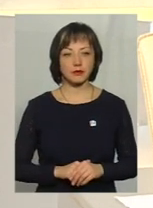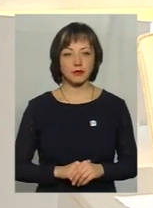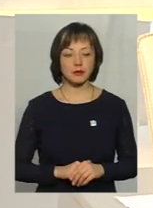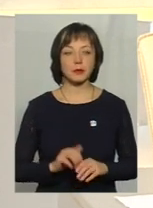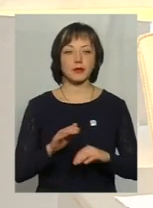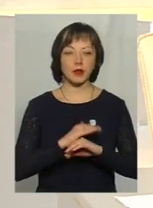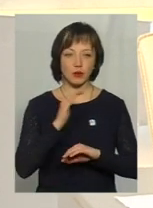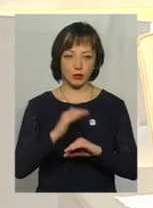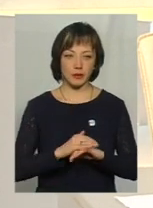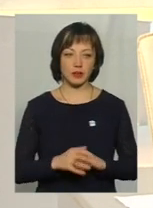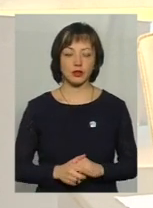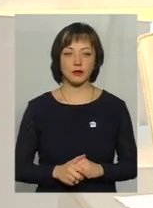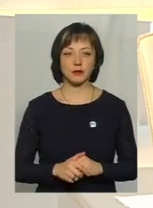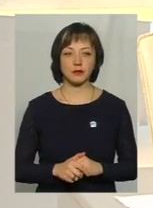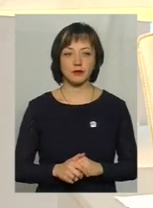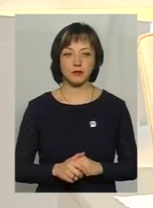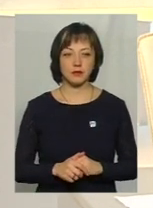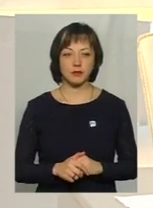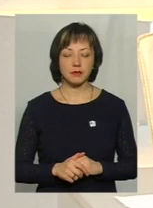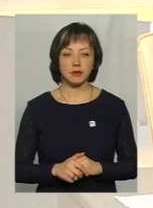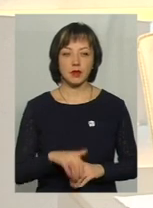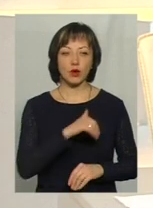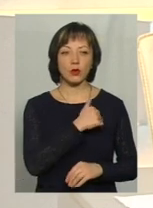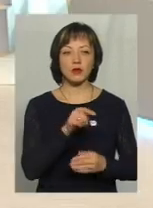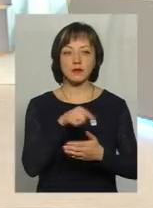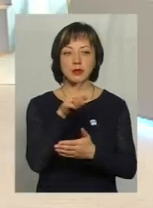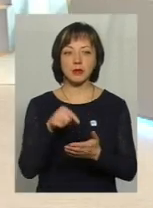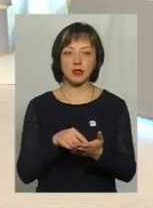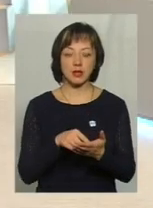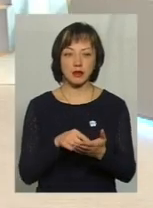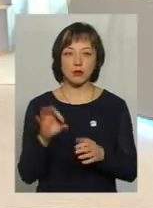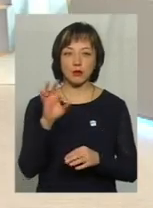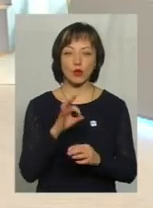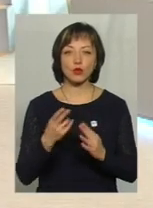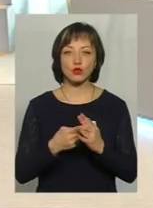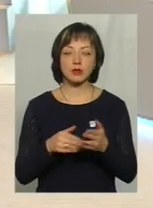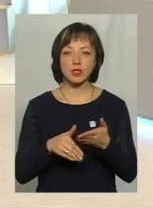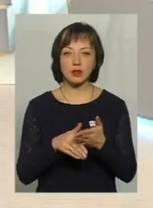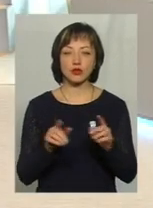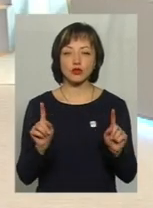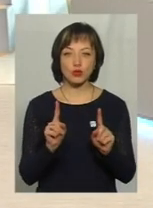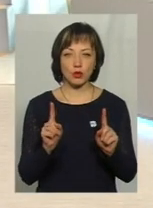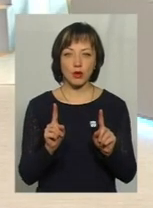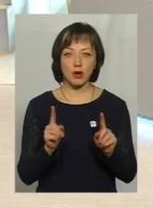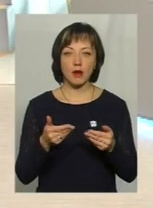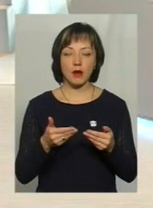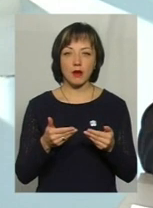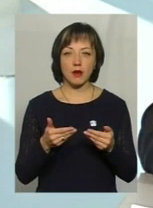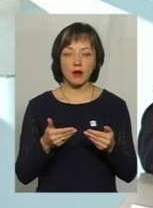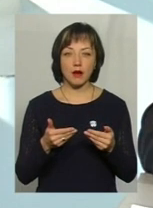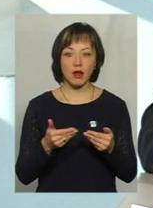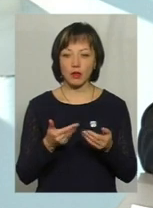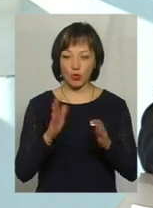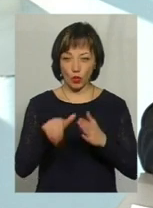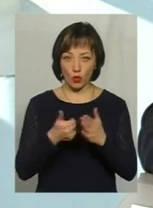Добрий вечір. Добрий вечір. Хотів запитати нас щодо субсидії, що не нараховано до цих